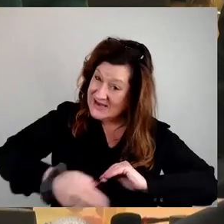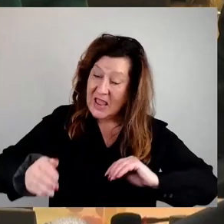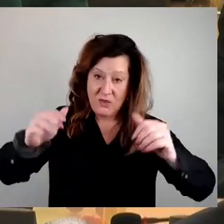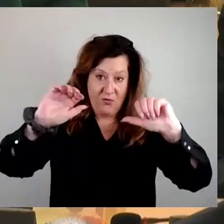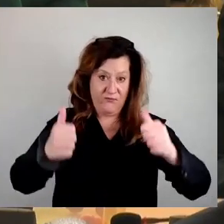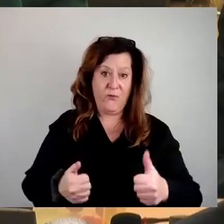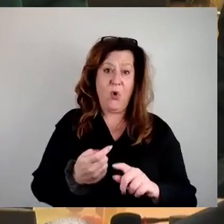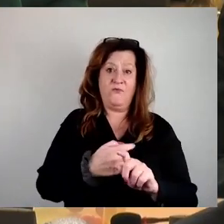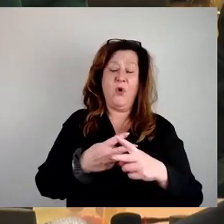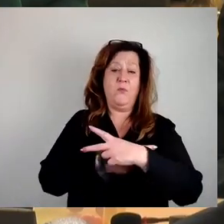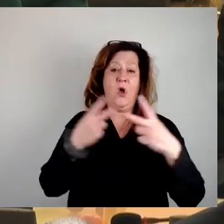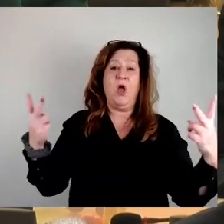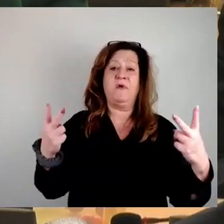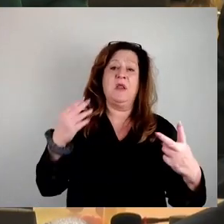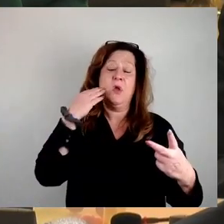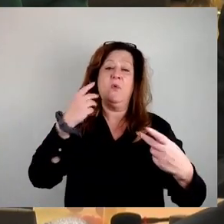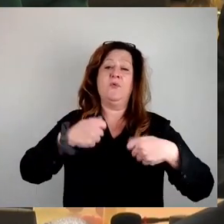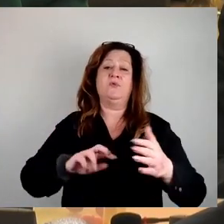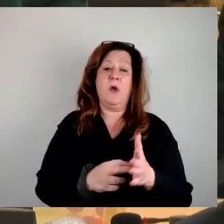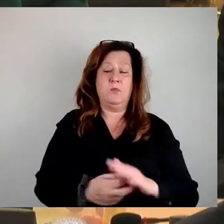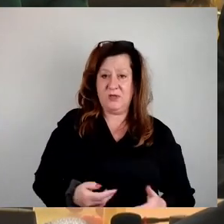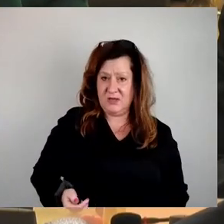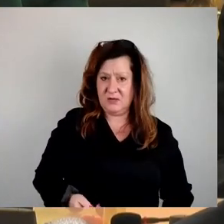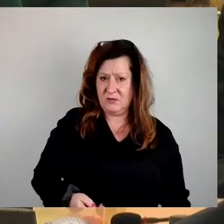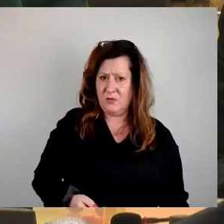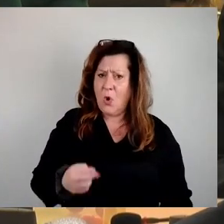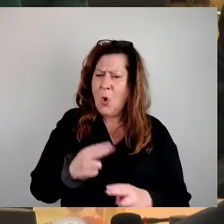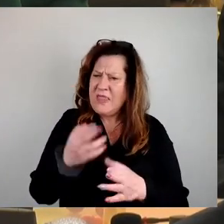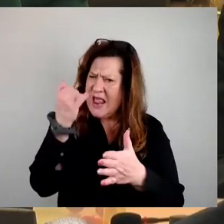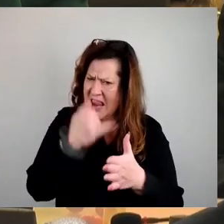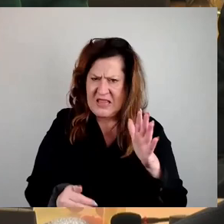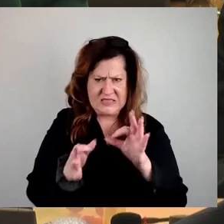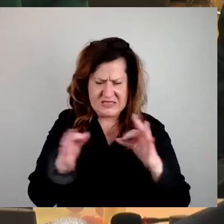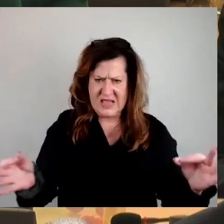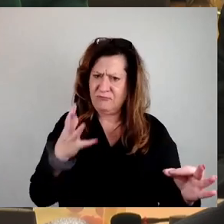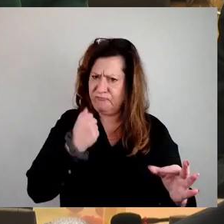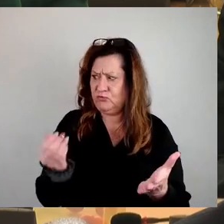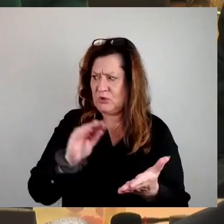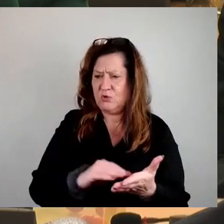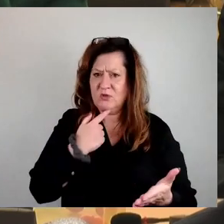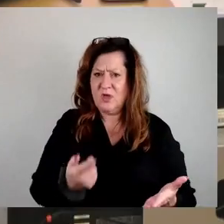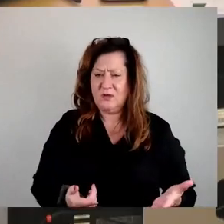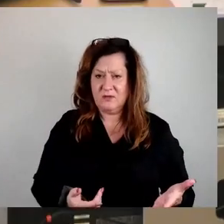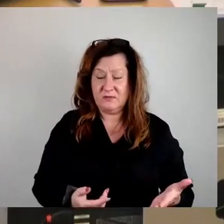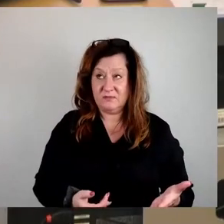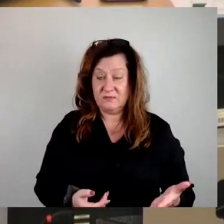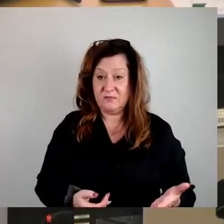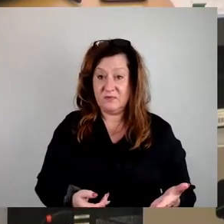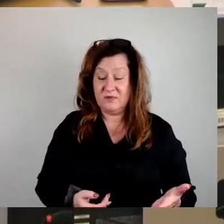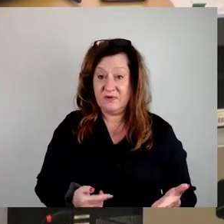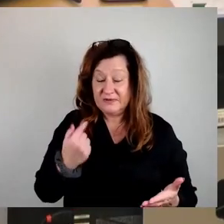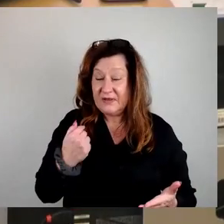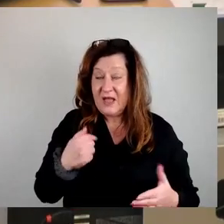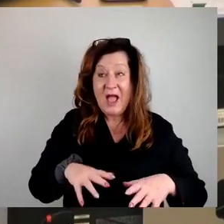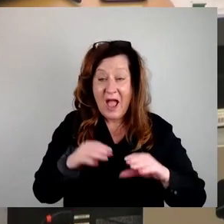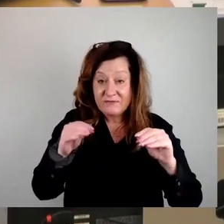öffentlicher Wohnungsbaupolitik. Und einen letzten Satz erlaube ich mir dann doch noch. Ganz zu Beginn dieser Sitzung hat die